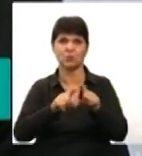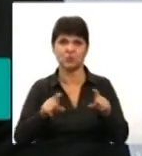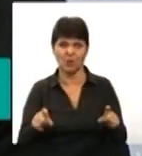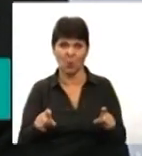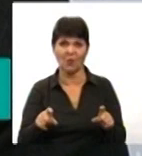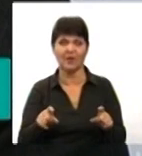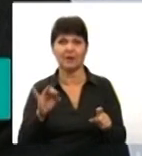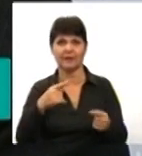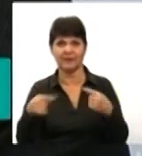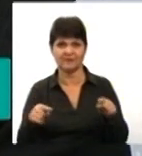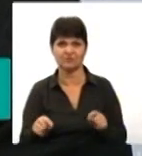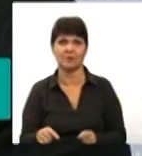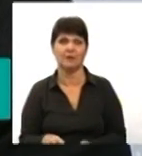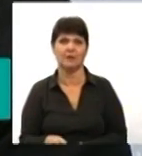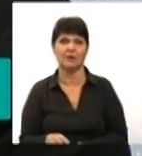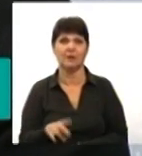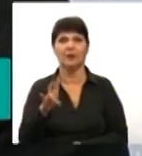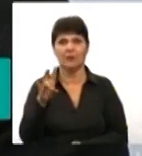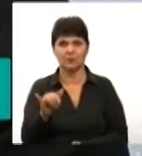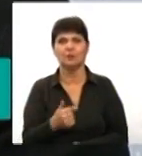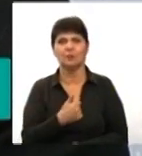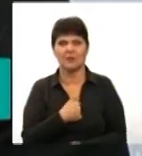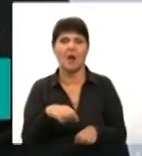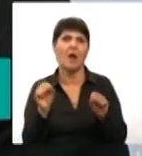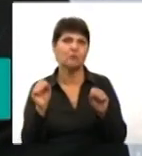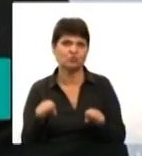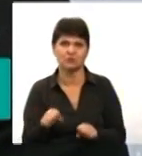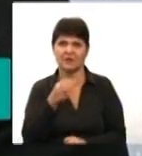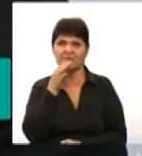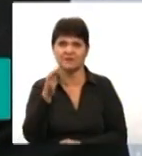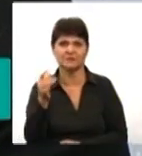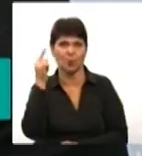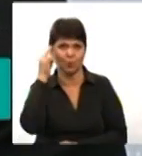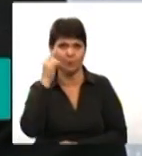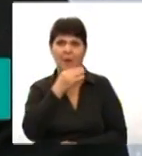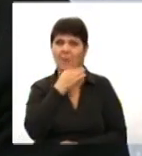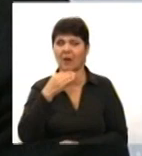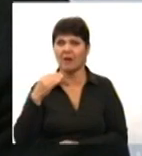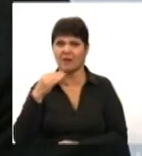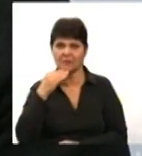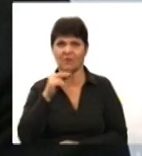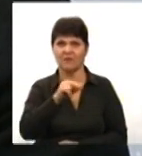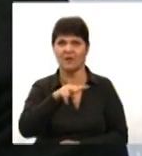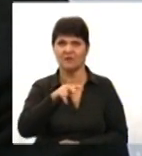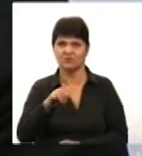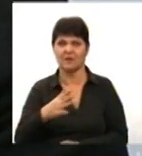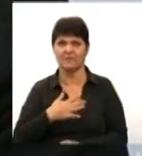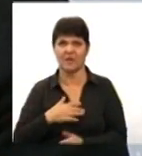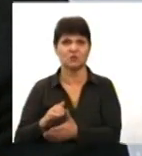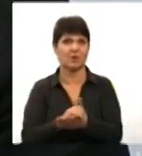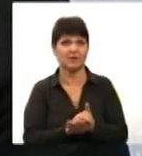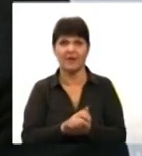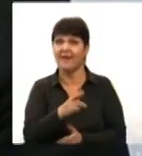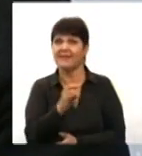інше. Ну, я, можливо, висловлю думку дуже багатьох членів нашої організації, можливо, не всіх, але дуже